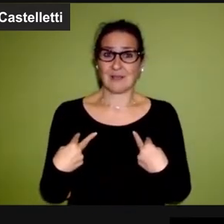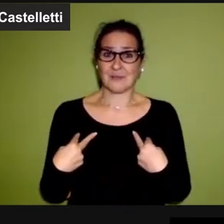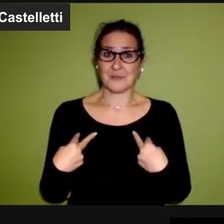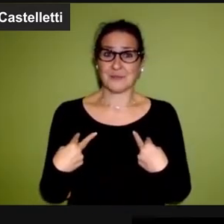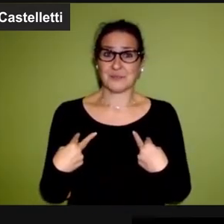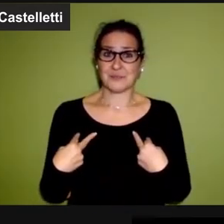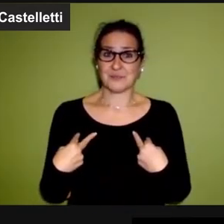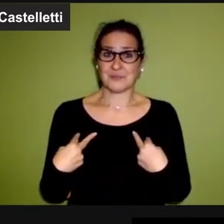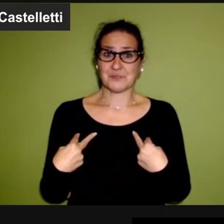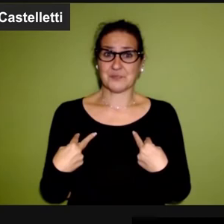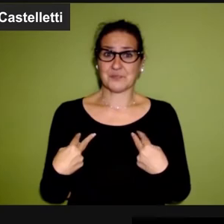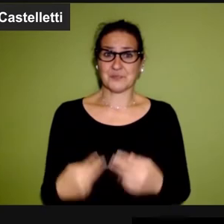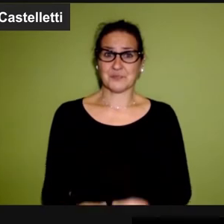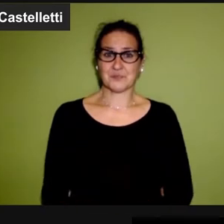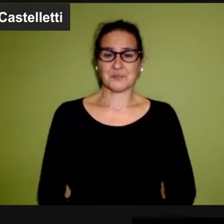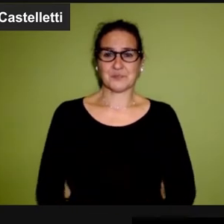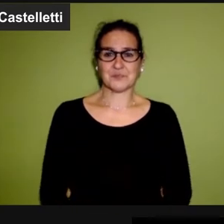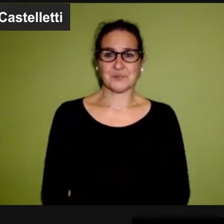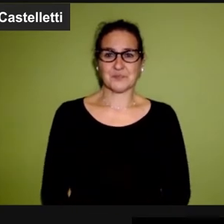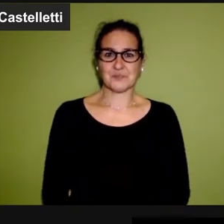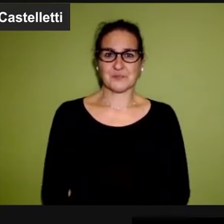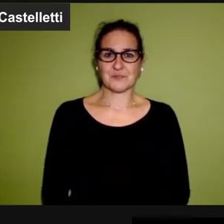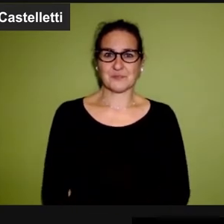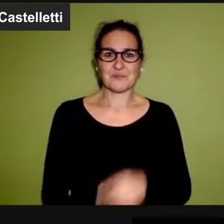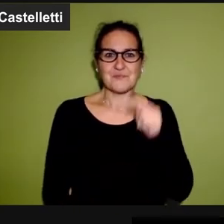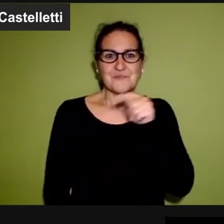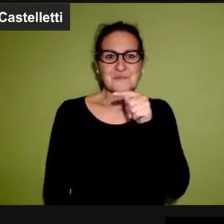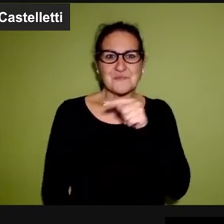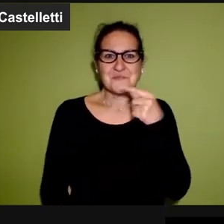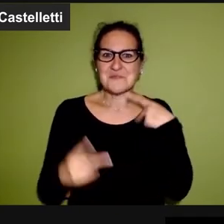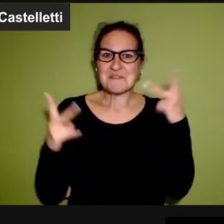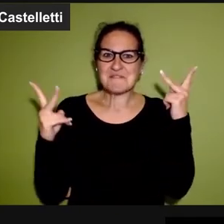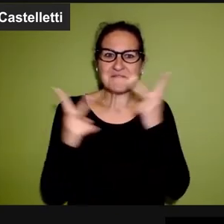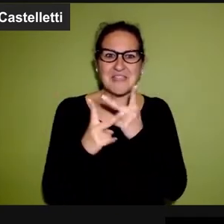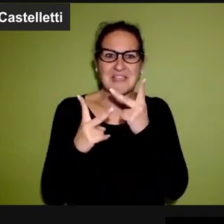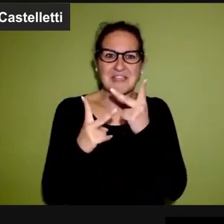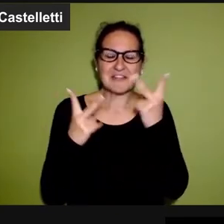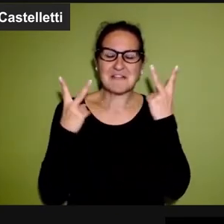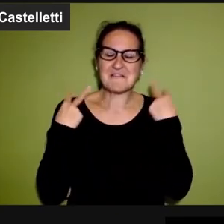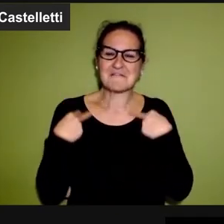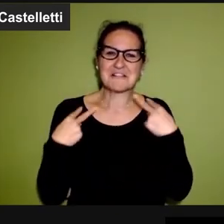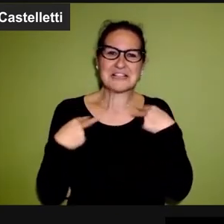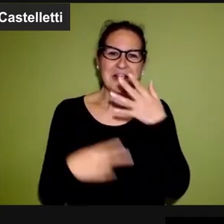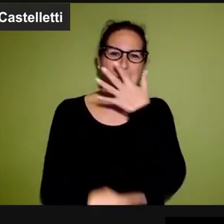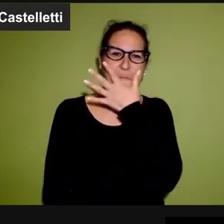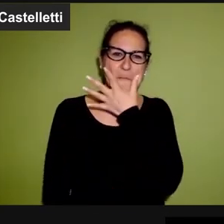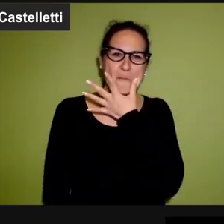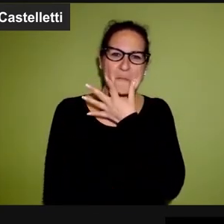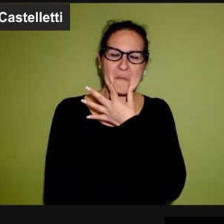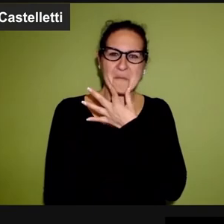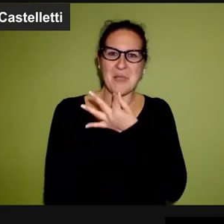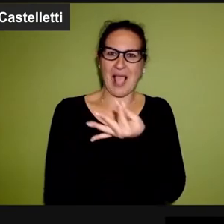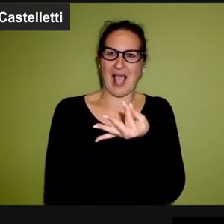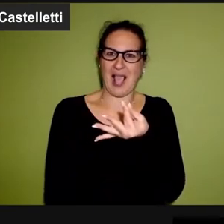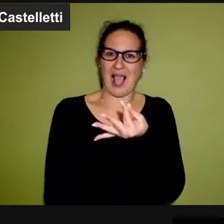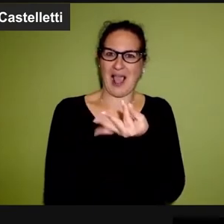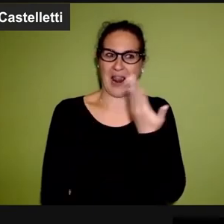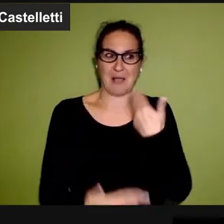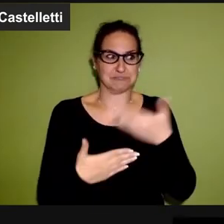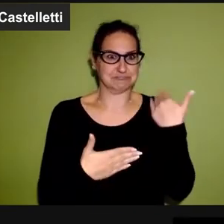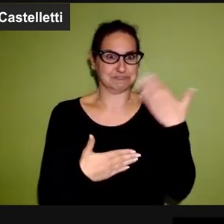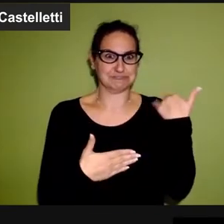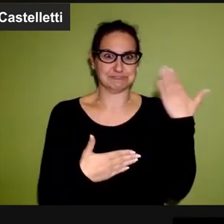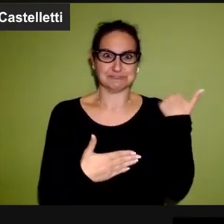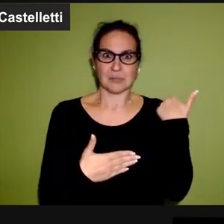vita e lui che aveva avuto una bellissima vita e che non non ne poteva più di vivere